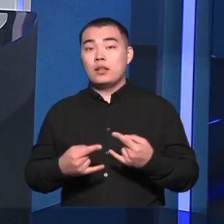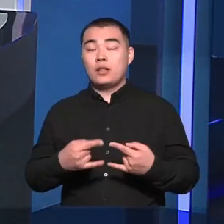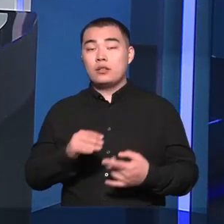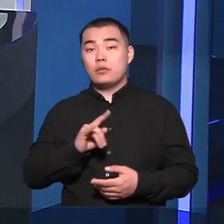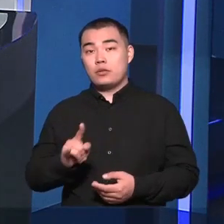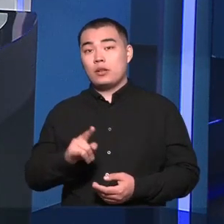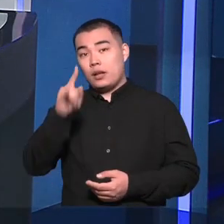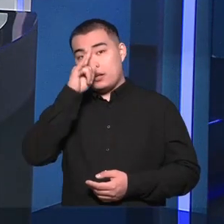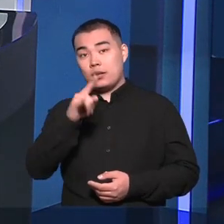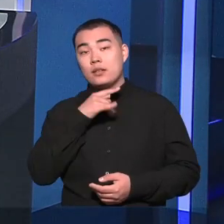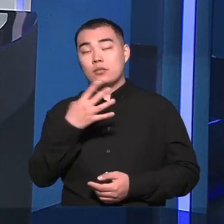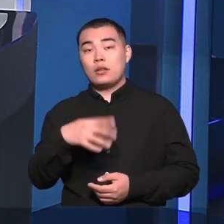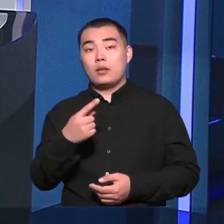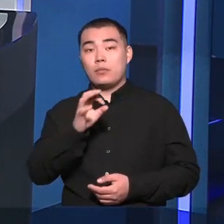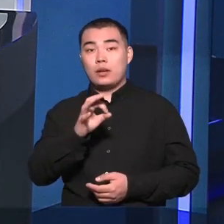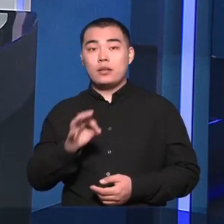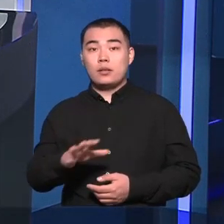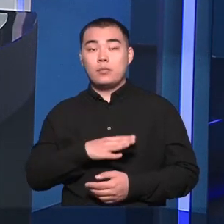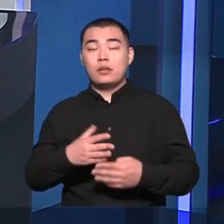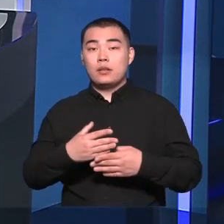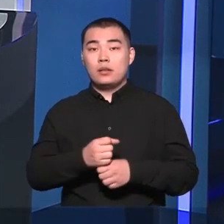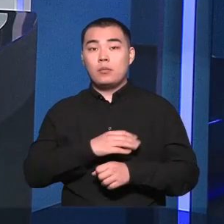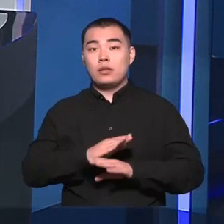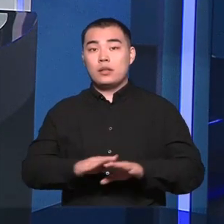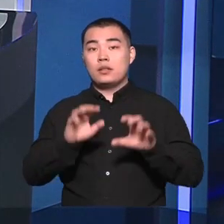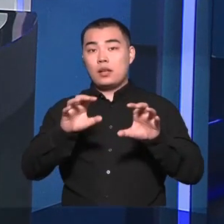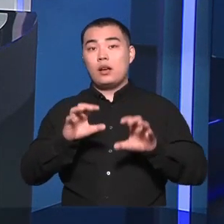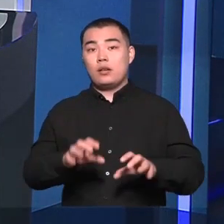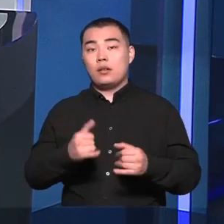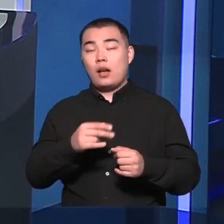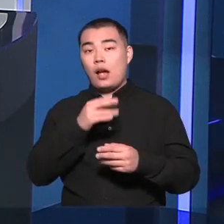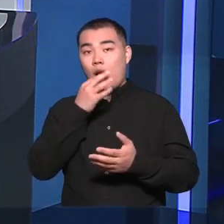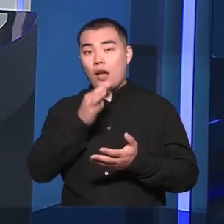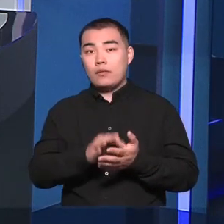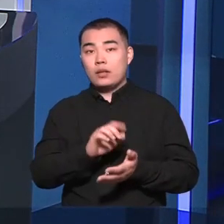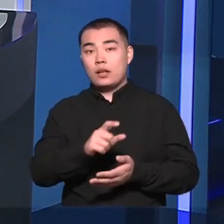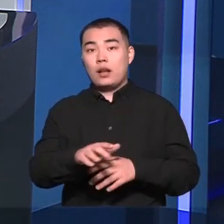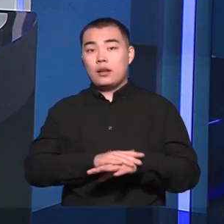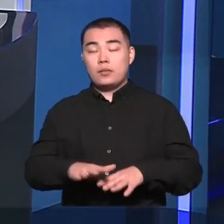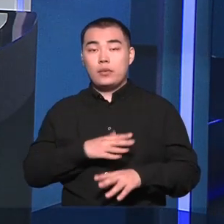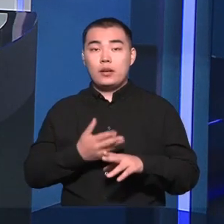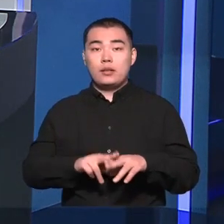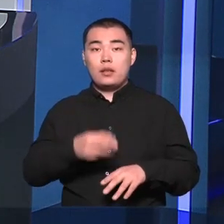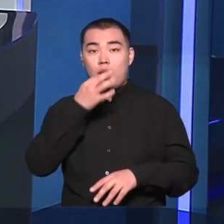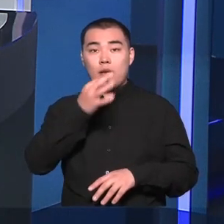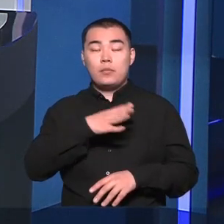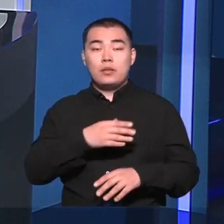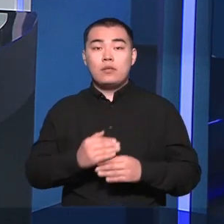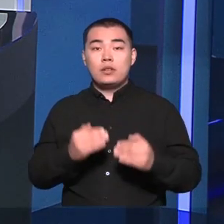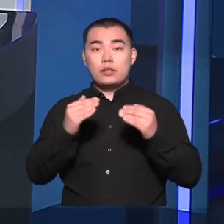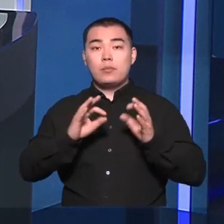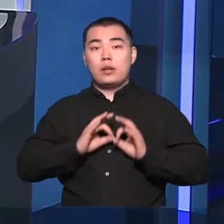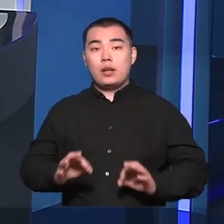В Казахстане на 41% снизилось число незаконно привлеченных к ответственности граждан. Об этом сообщает Генеральная